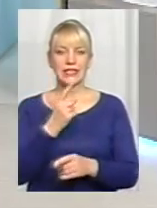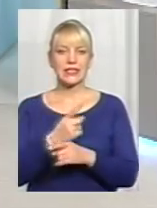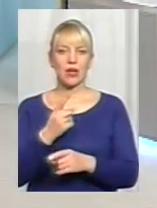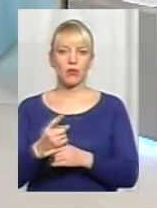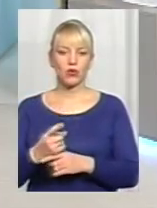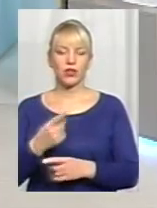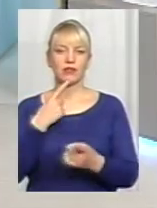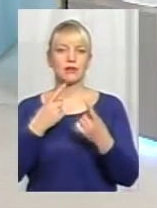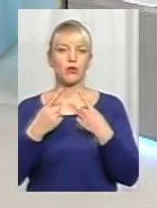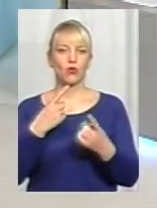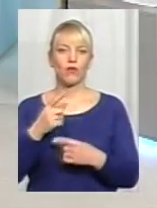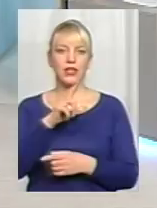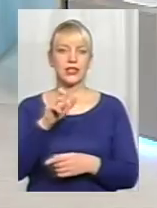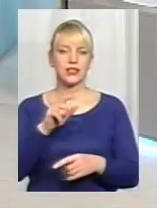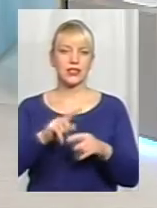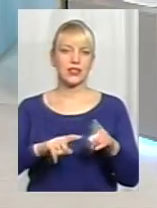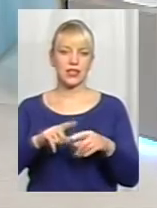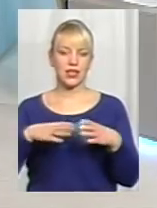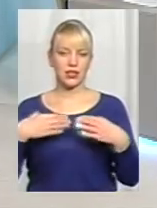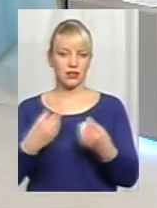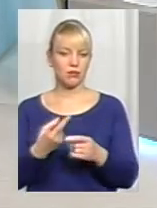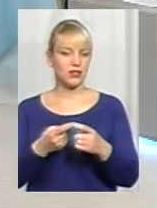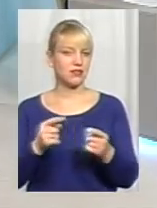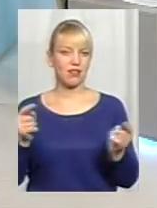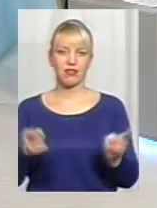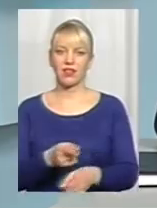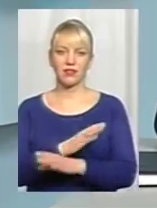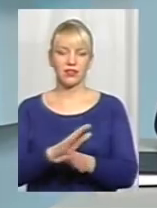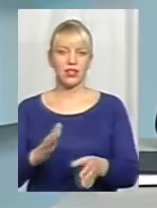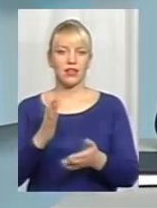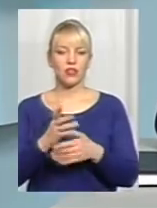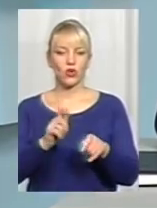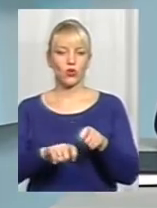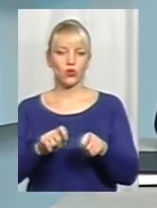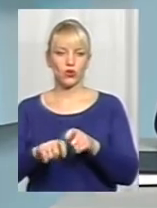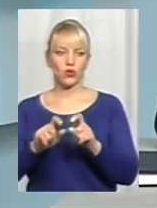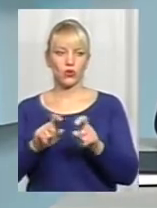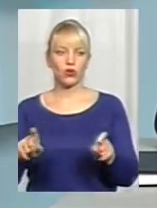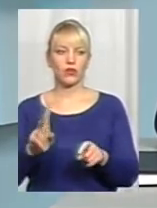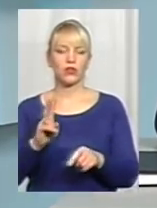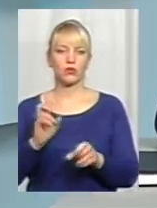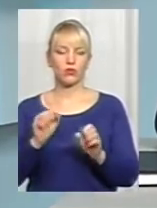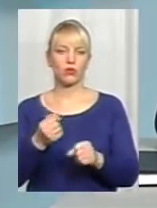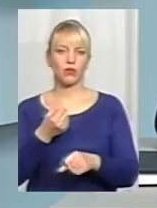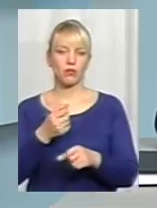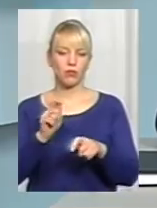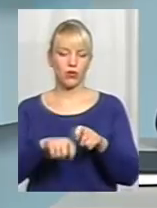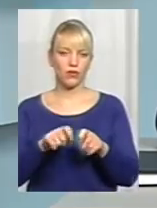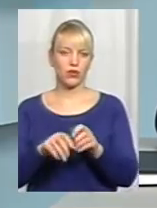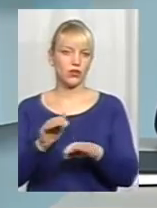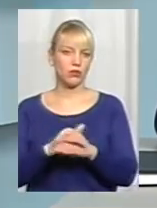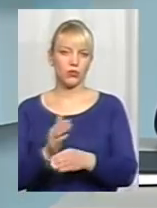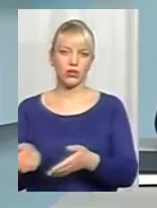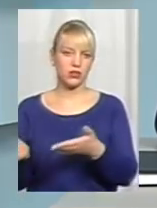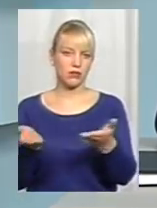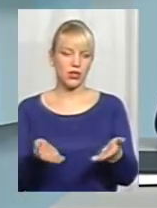рідними і близькими. Це не відповідає дійсності. Є контролюючі органи, які можуть це перевірити. Будь ласка, приїжджають родини і близькі, є